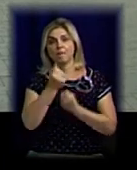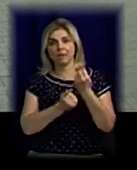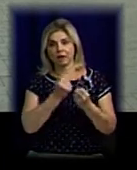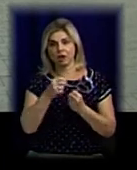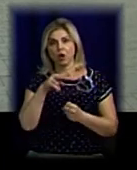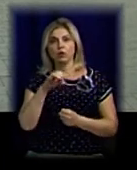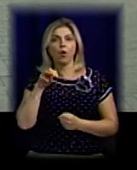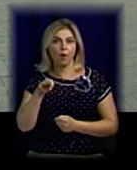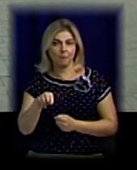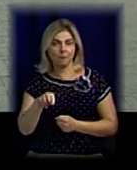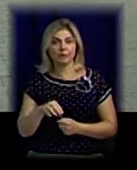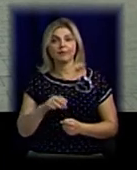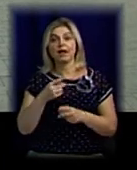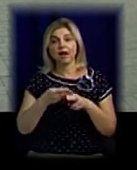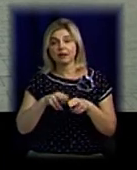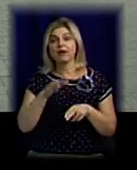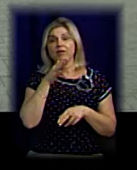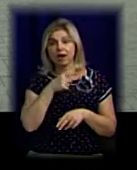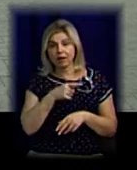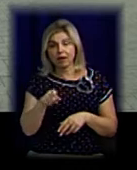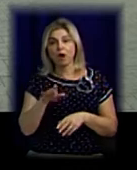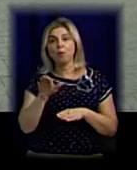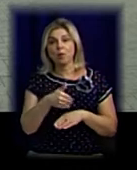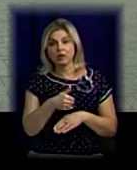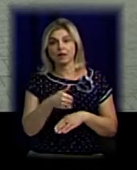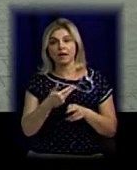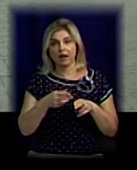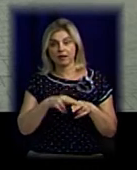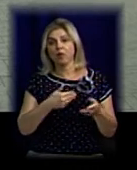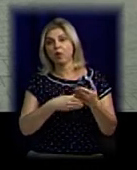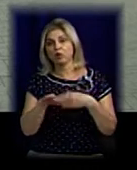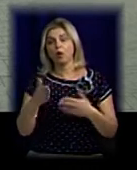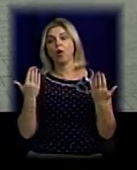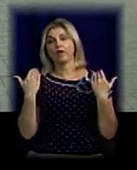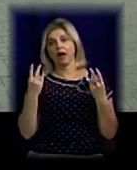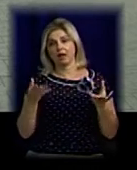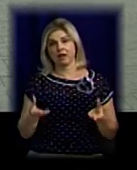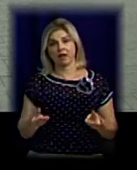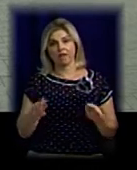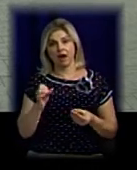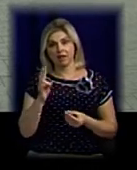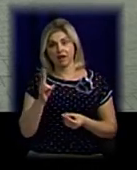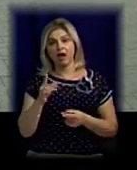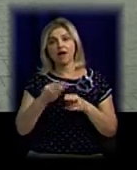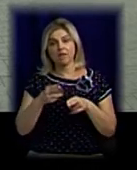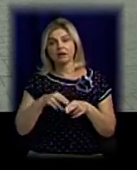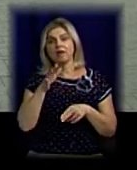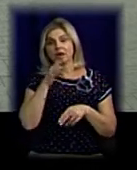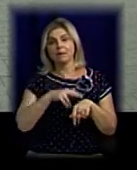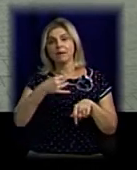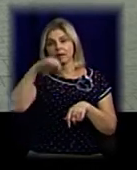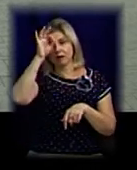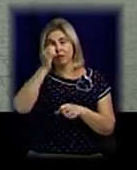ломом. Після чого пішов відпочивати на диван. В цей час правоохоронці